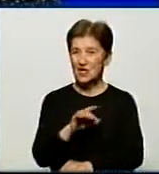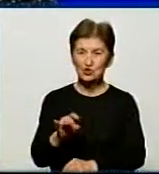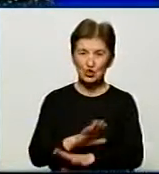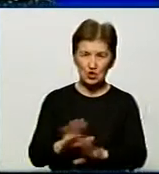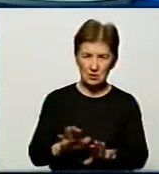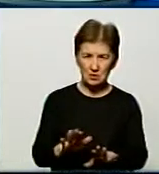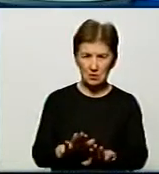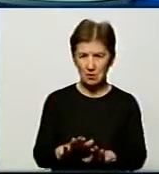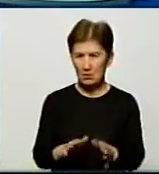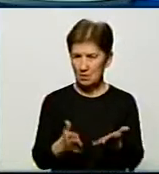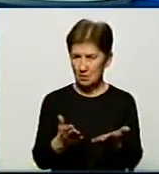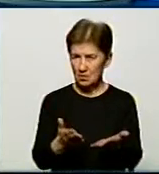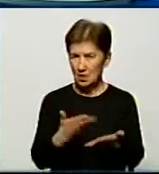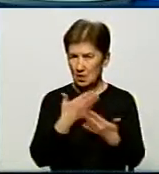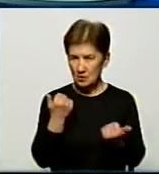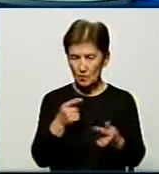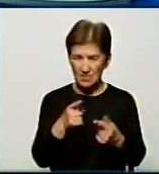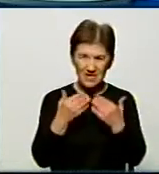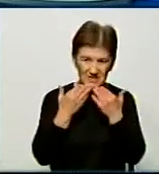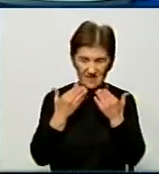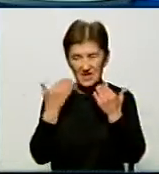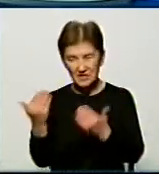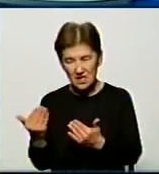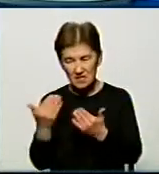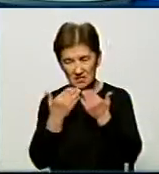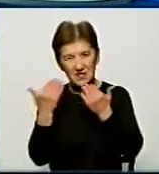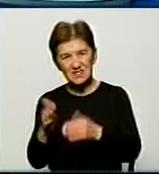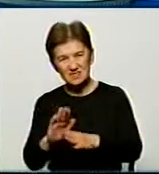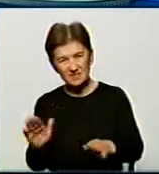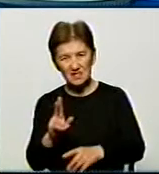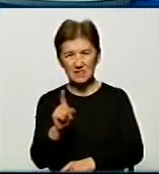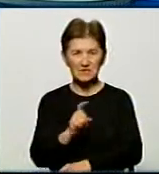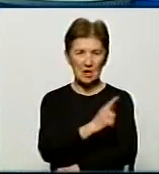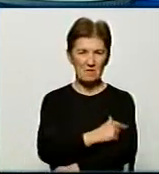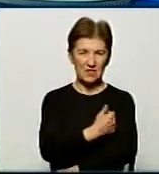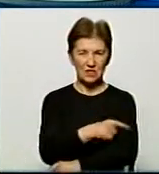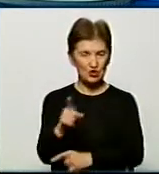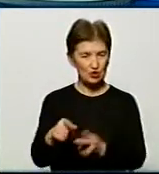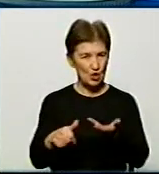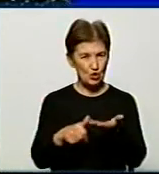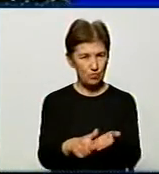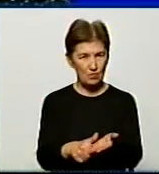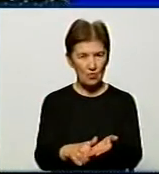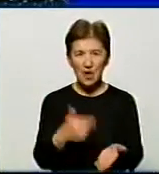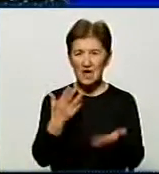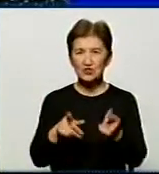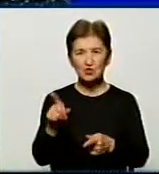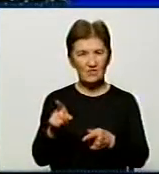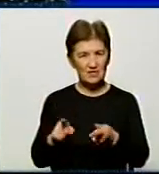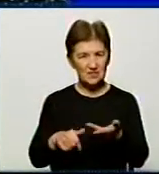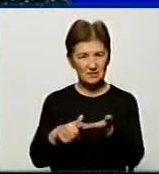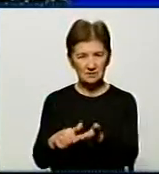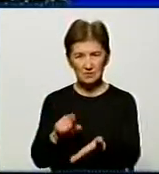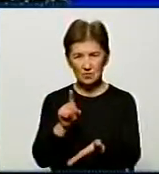чи ні. А є там інформація про те, що вони звертались, чи не звертались за медичною допомогою? Якщо вони звертались за медичною допомогою, це